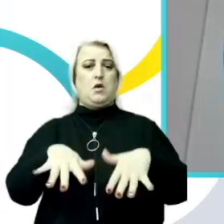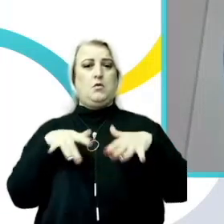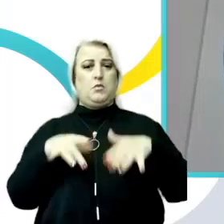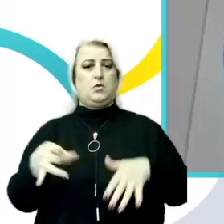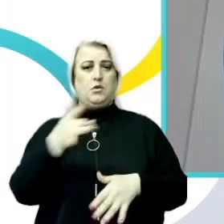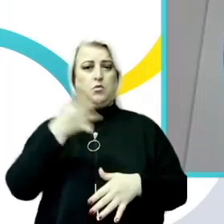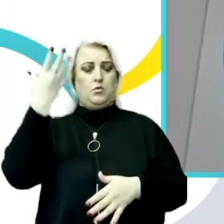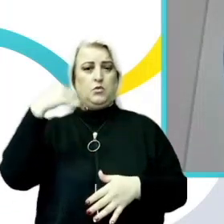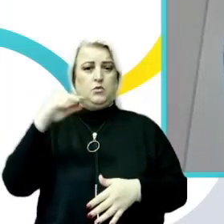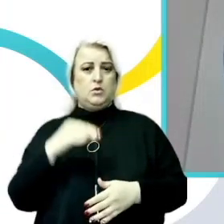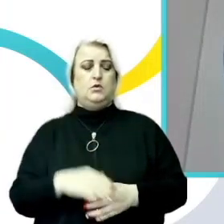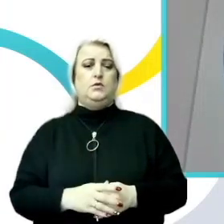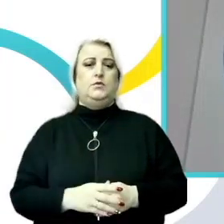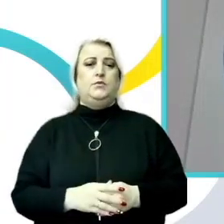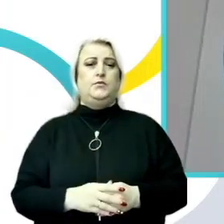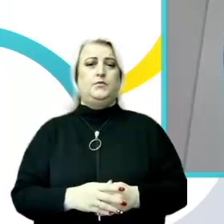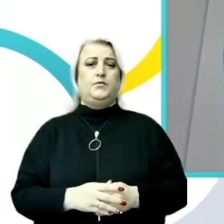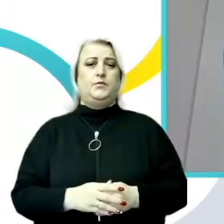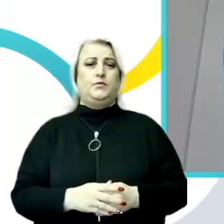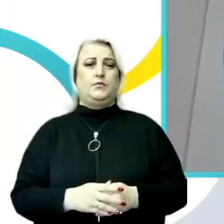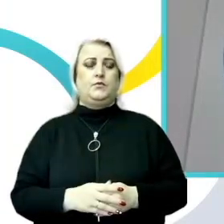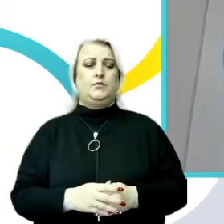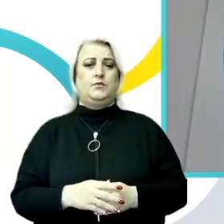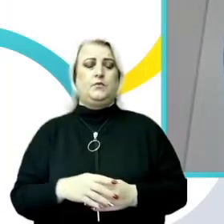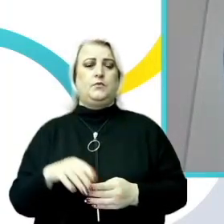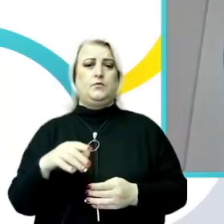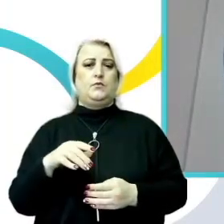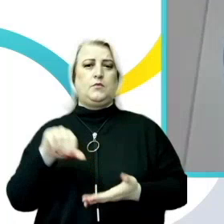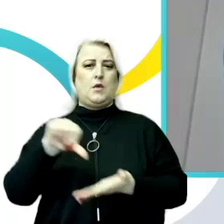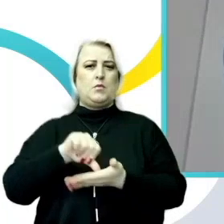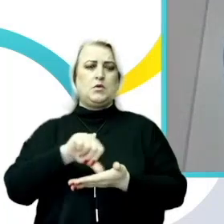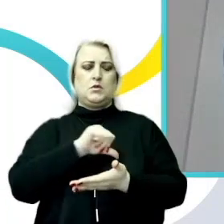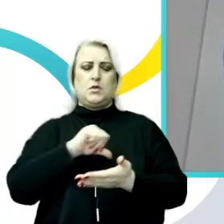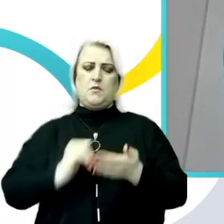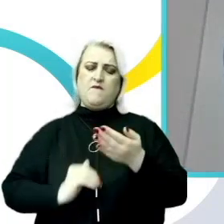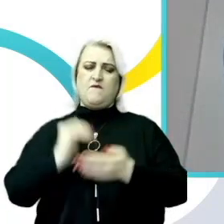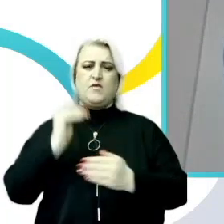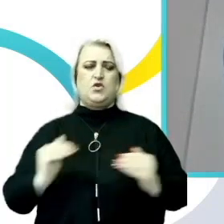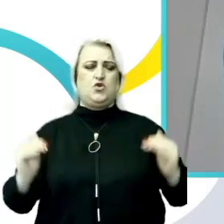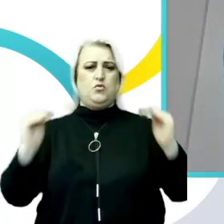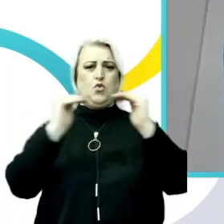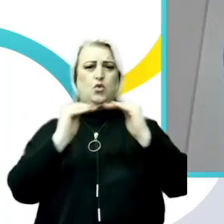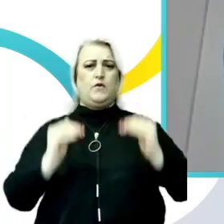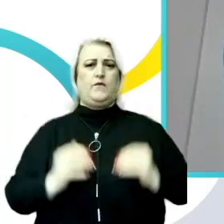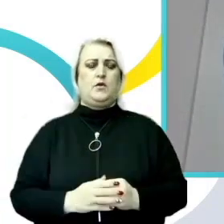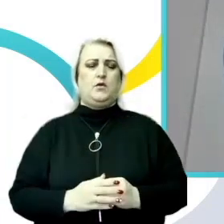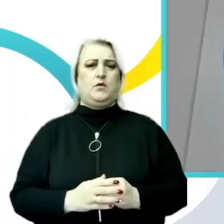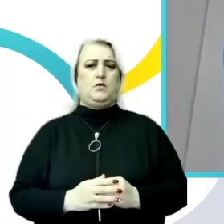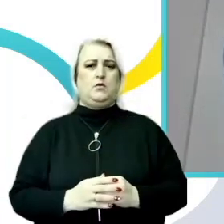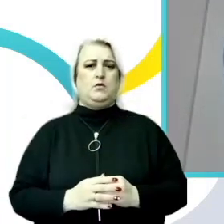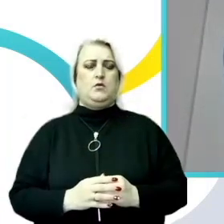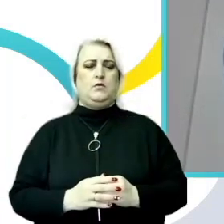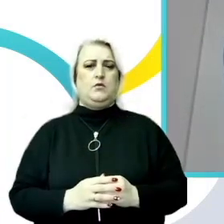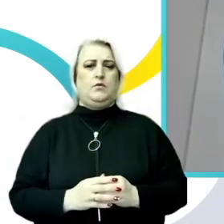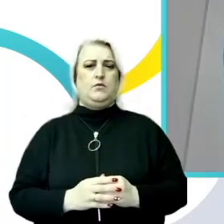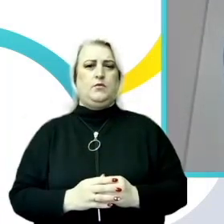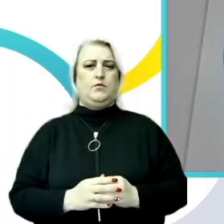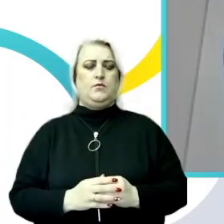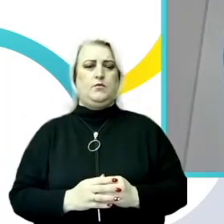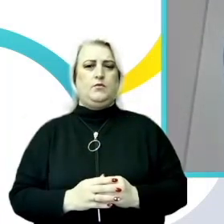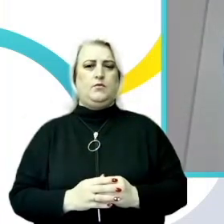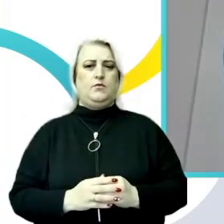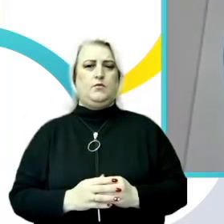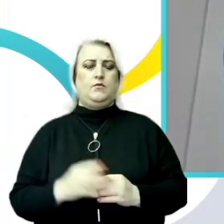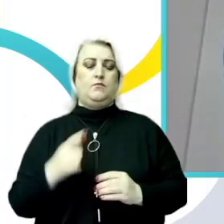participarea la cel mai înalt nivel al legislativului îmi inspiră